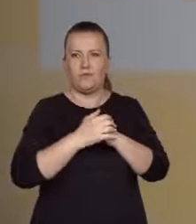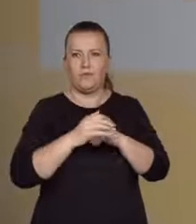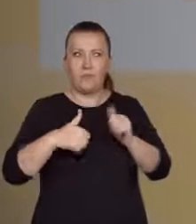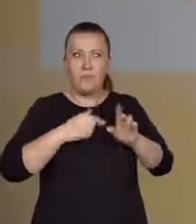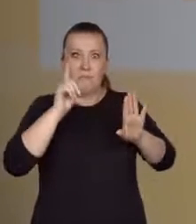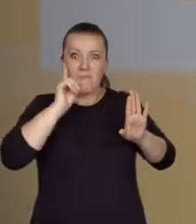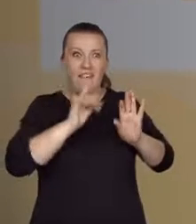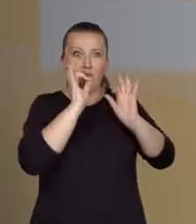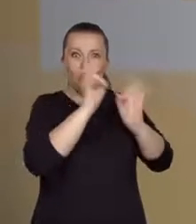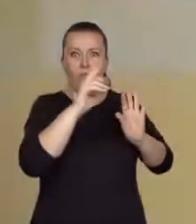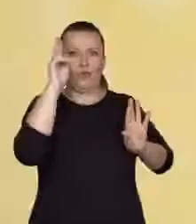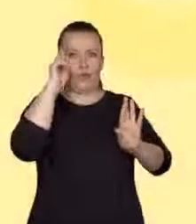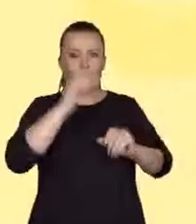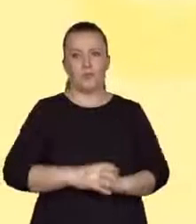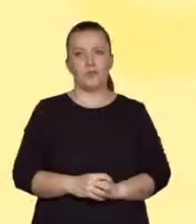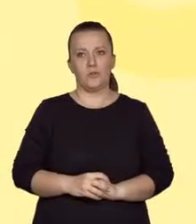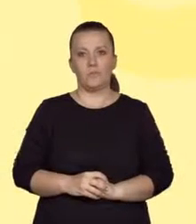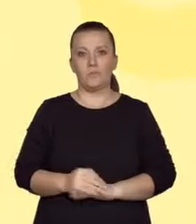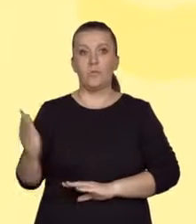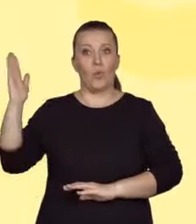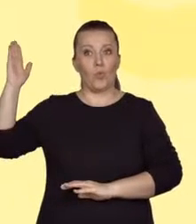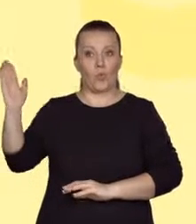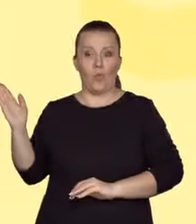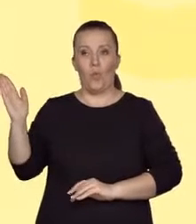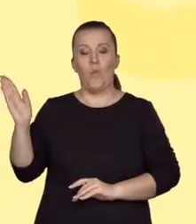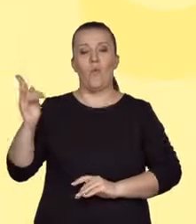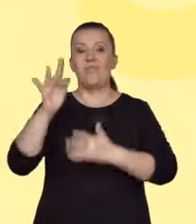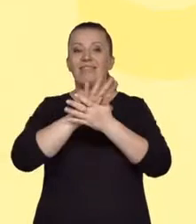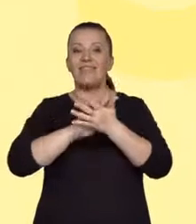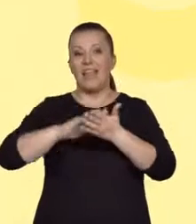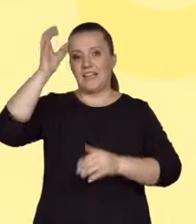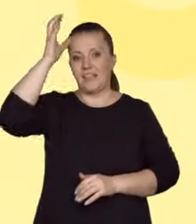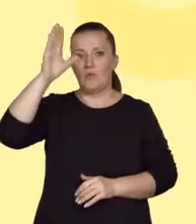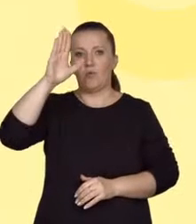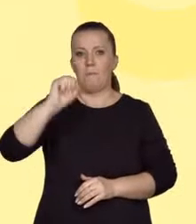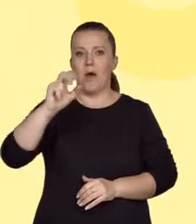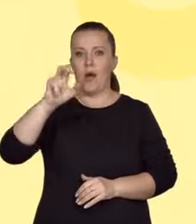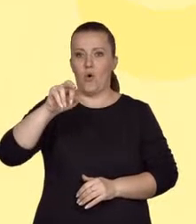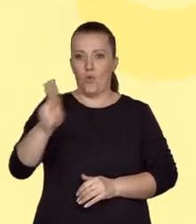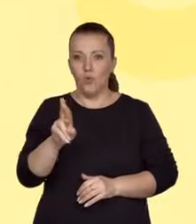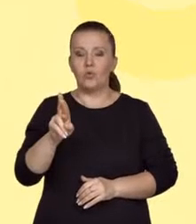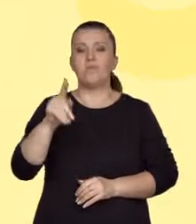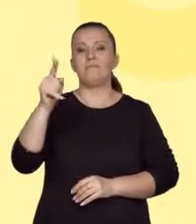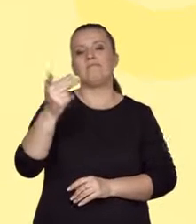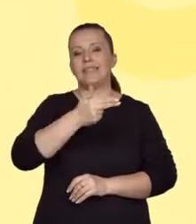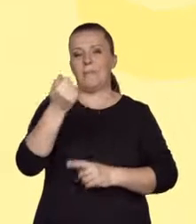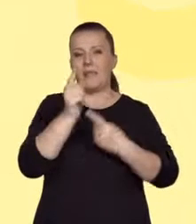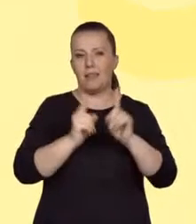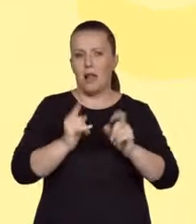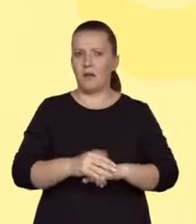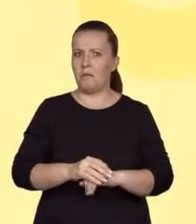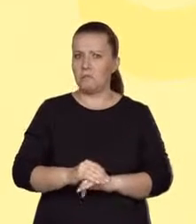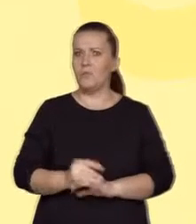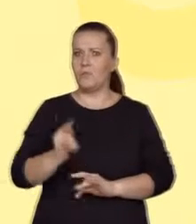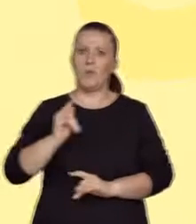rzeczywiście główna myśl autora? Przed Tobą tekst Józefa Bachurza poświęcony lalce Bolesława Prusa. Bardzo